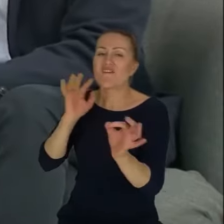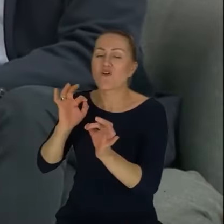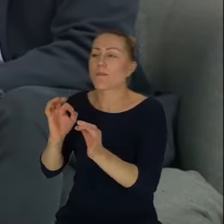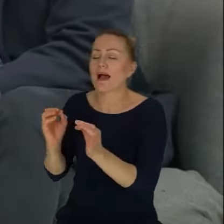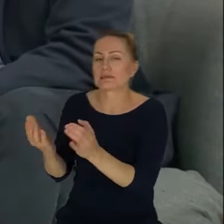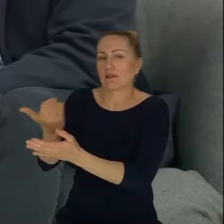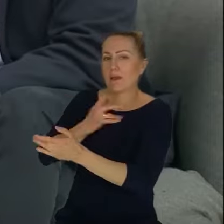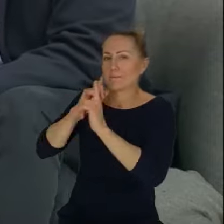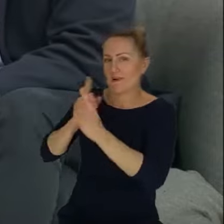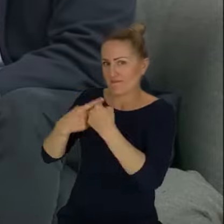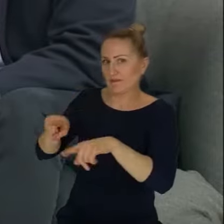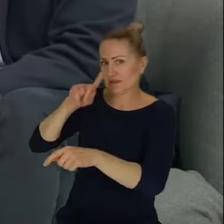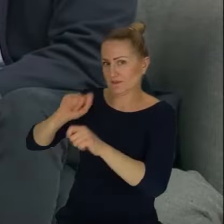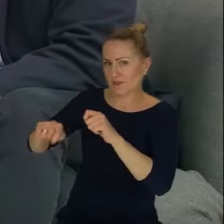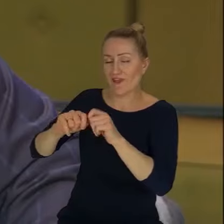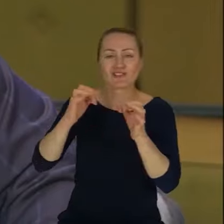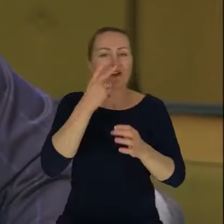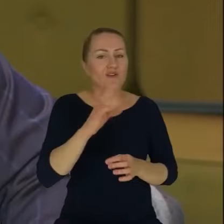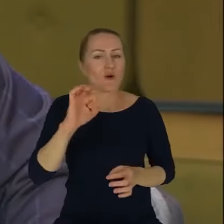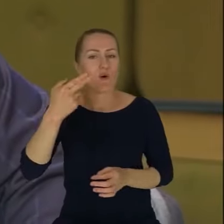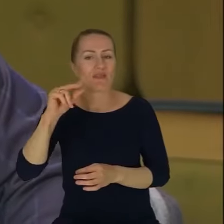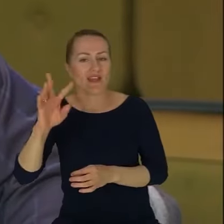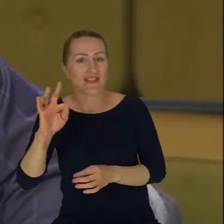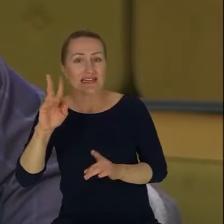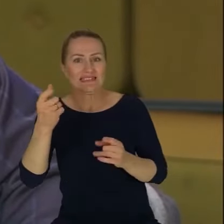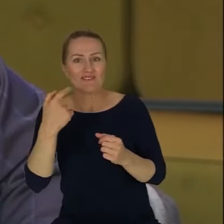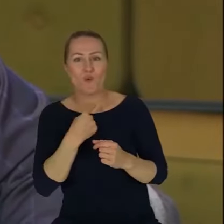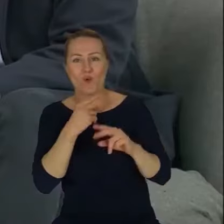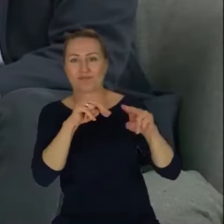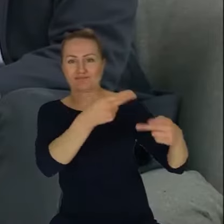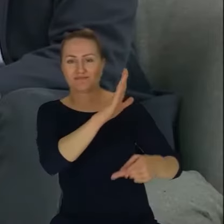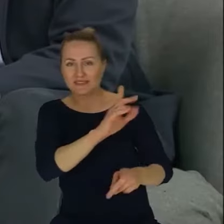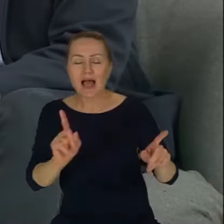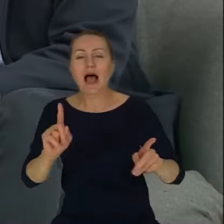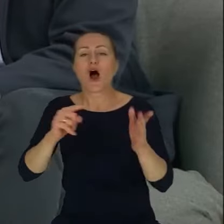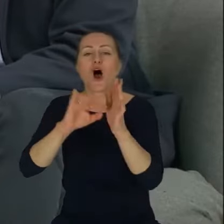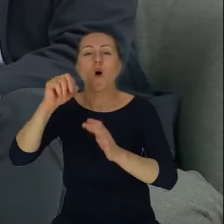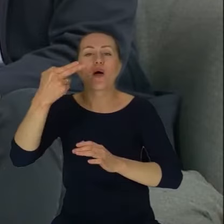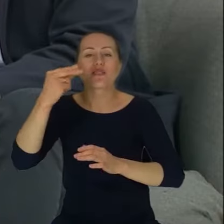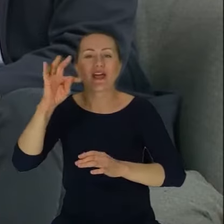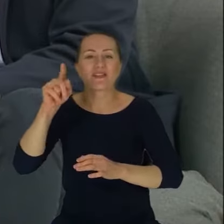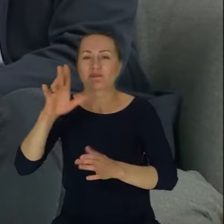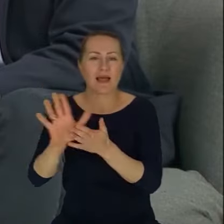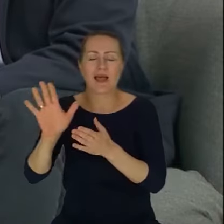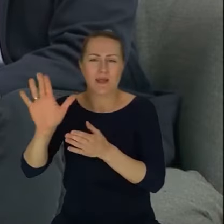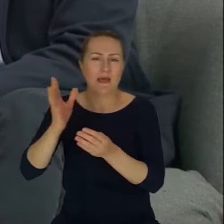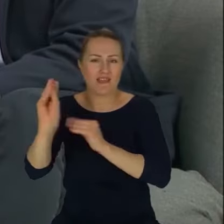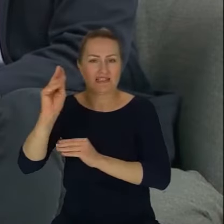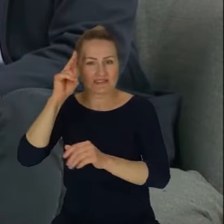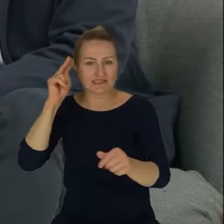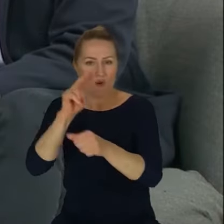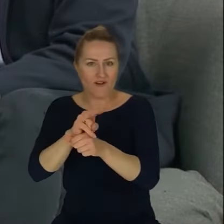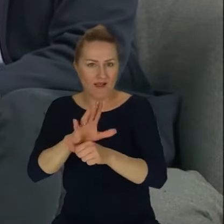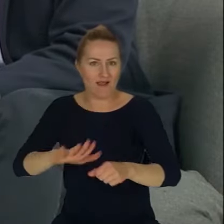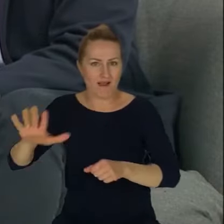dzisiaj na przykład nasz Onet, w którym jestem, zaraz Ci oddaję głos, jest najbardziej zaufanym portalem, który jest w Polsce. Newsweek jest najbardziej